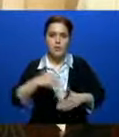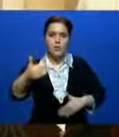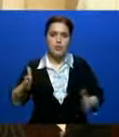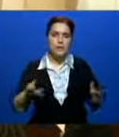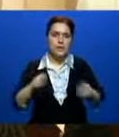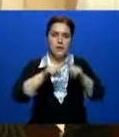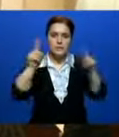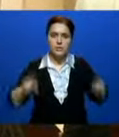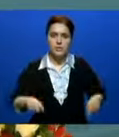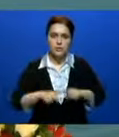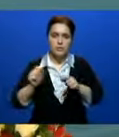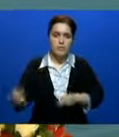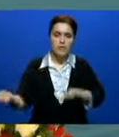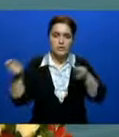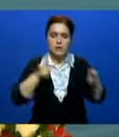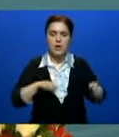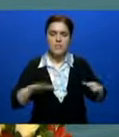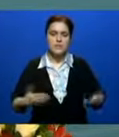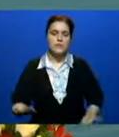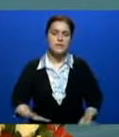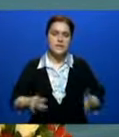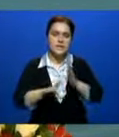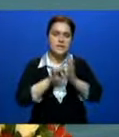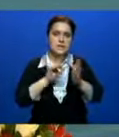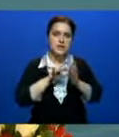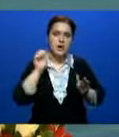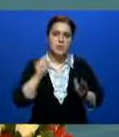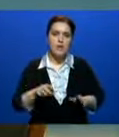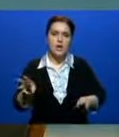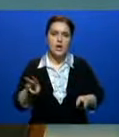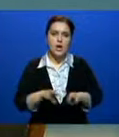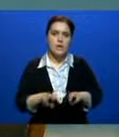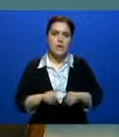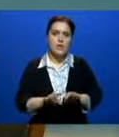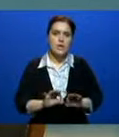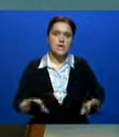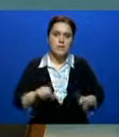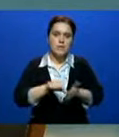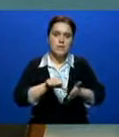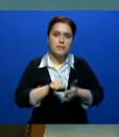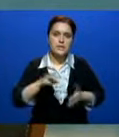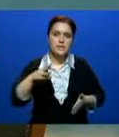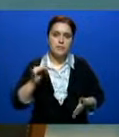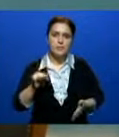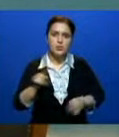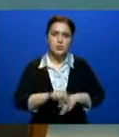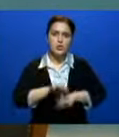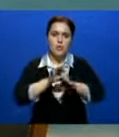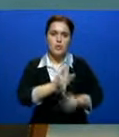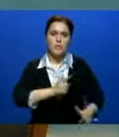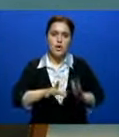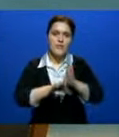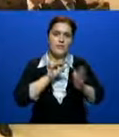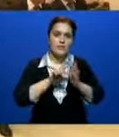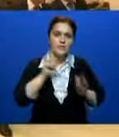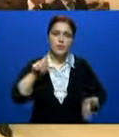бюллетеней могут быть доставлены к месту проживания избирателей. Дипломаты также рассказали представителям местных СМИ о ходе подготовки к